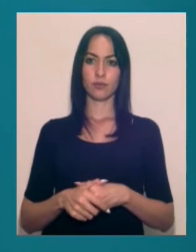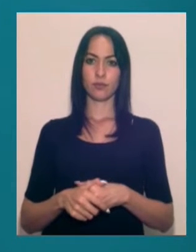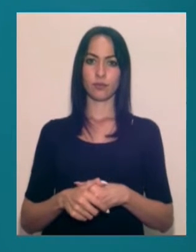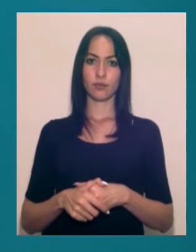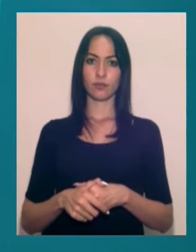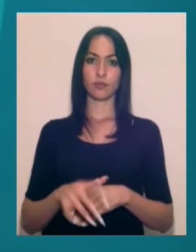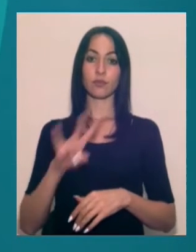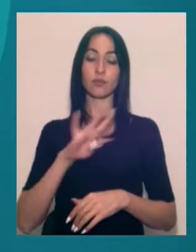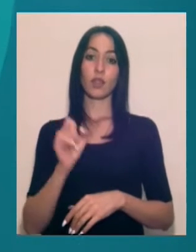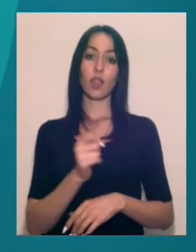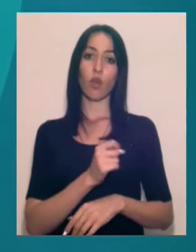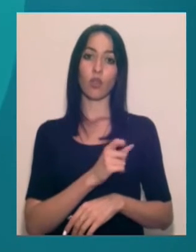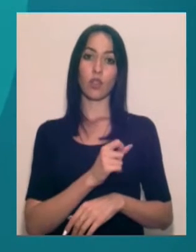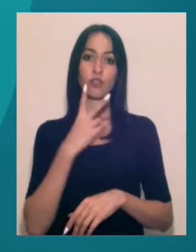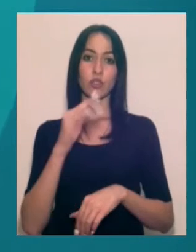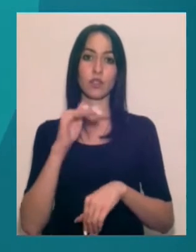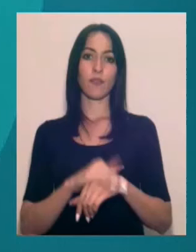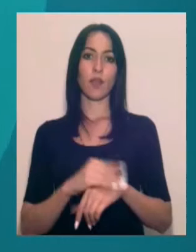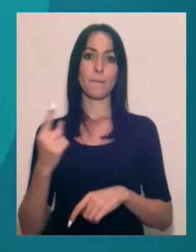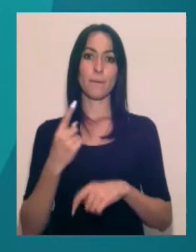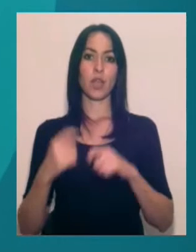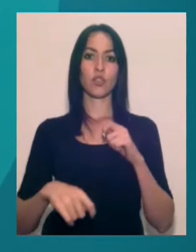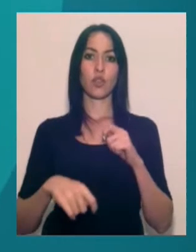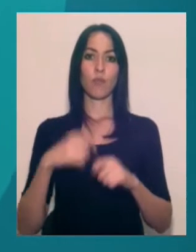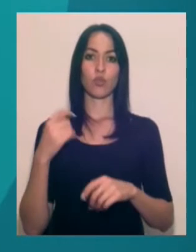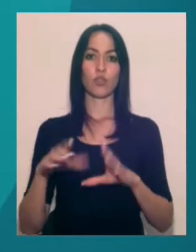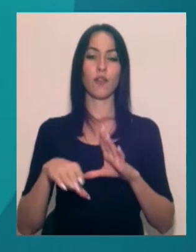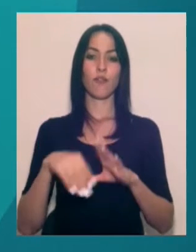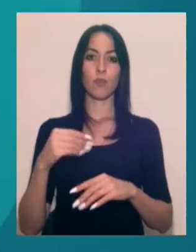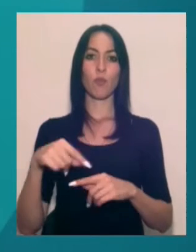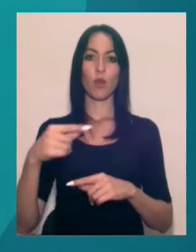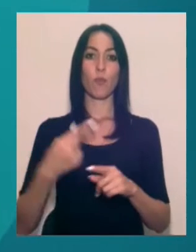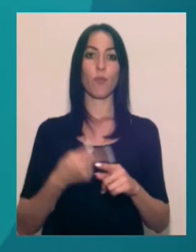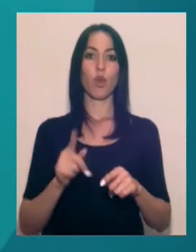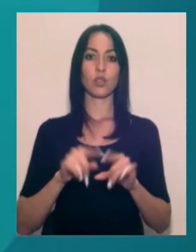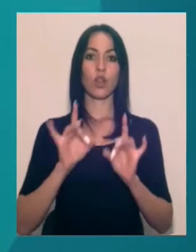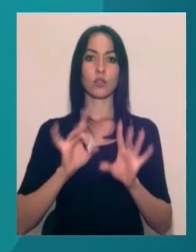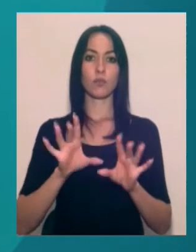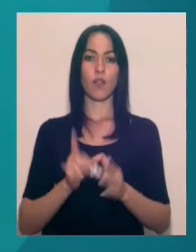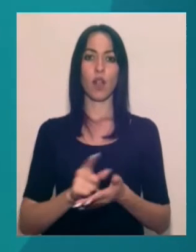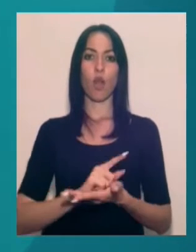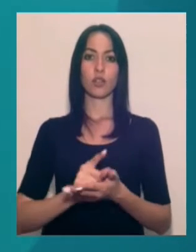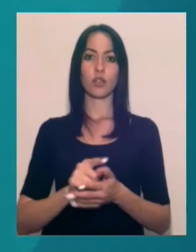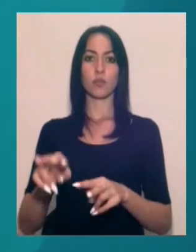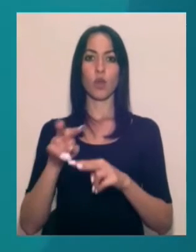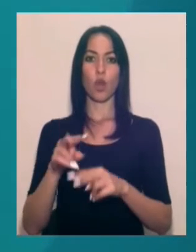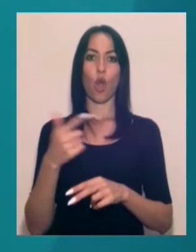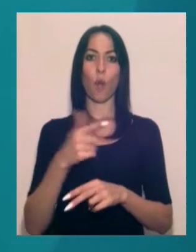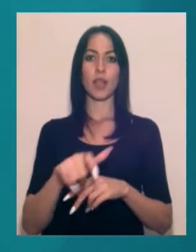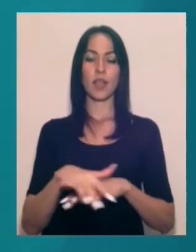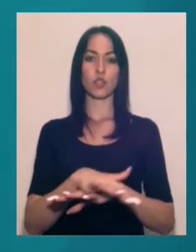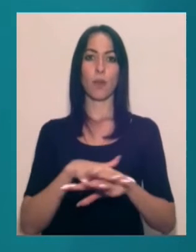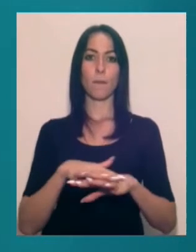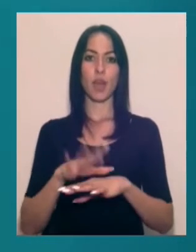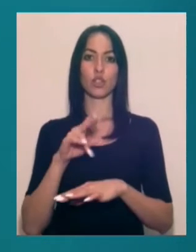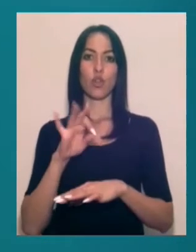На Одещині зафіксували перше порушення виборчого процесу. Про це розповіла координаторка спостереження громадянської мережі